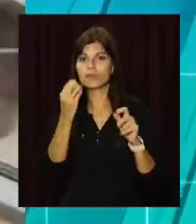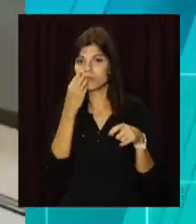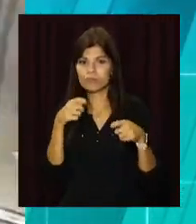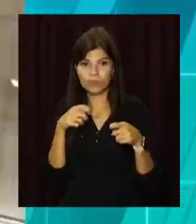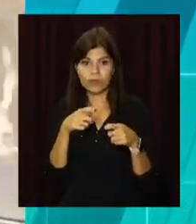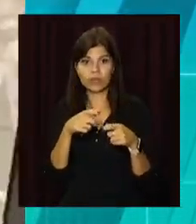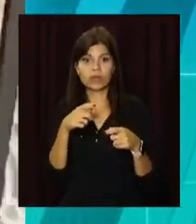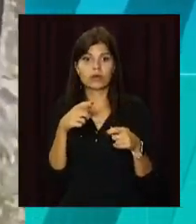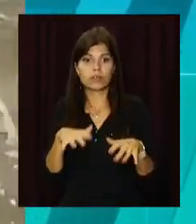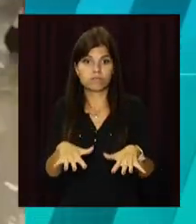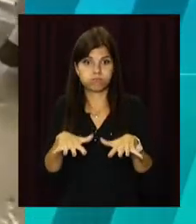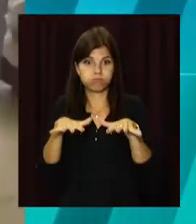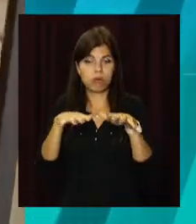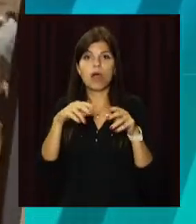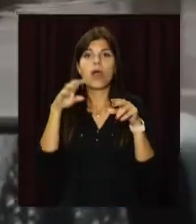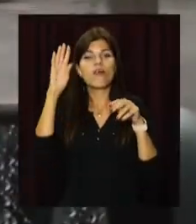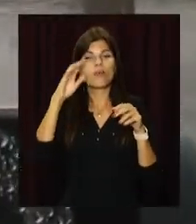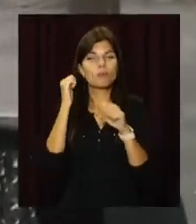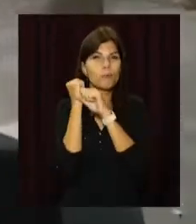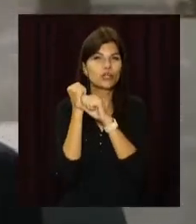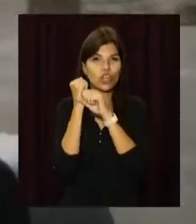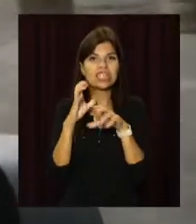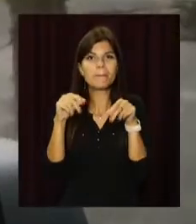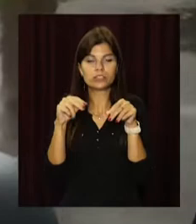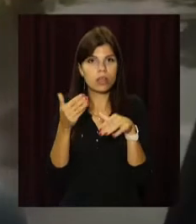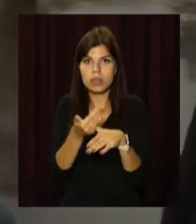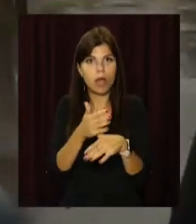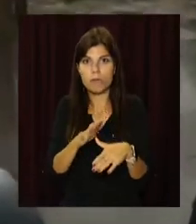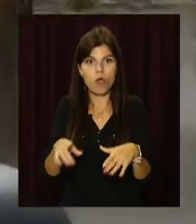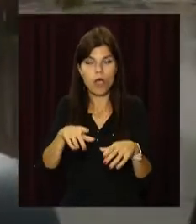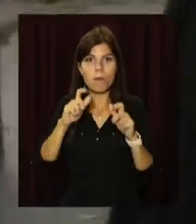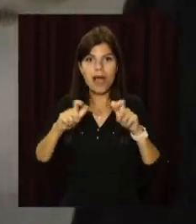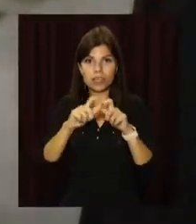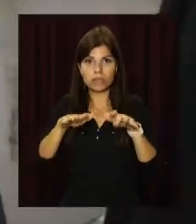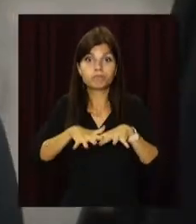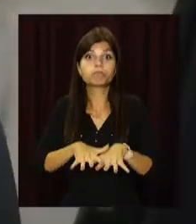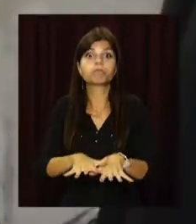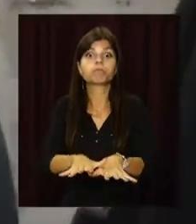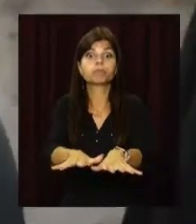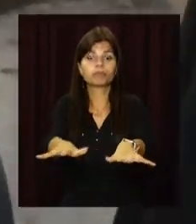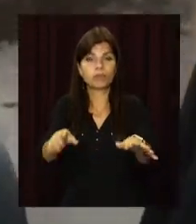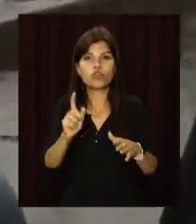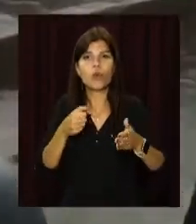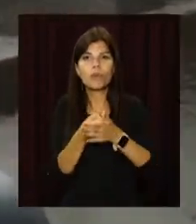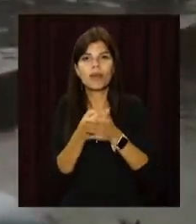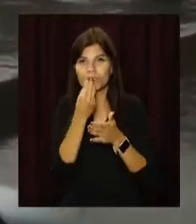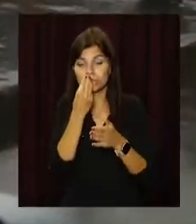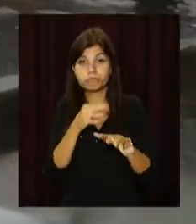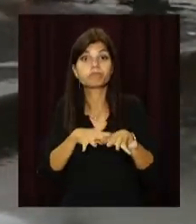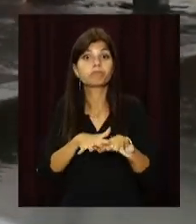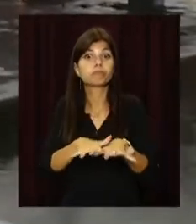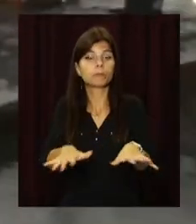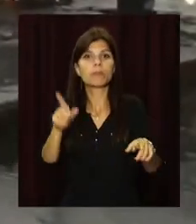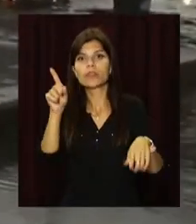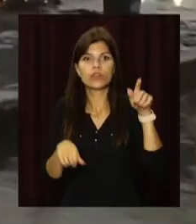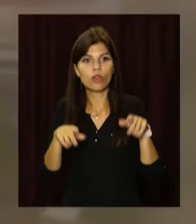допомагали навіть мішки з піском. Вода розливалася торговельною залою та підсобними приміщеннями. У деяких районах